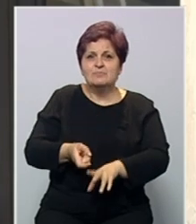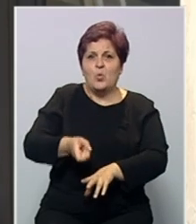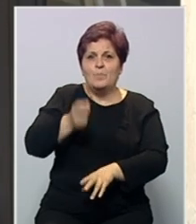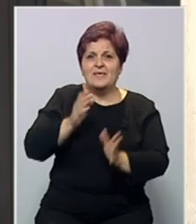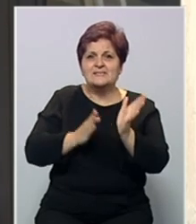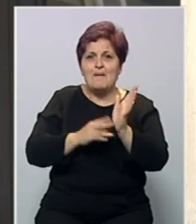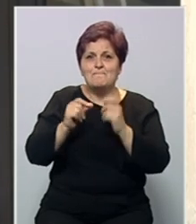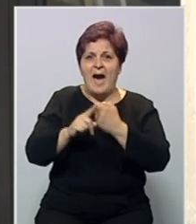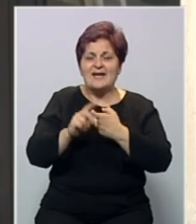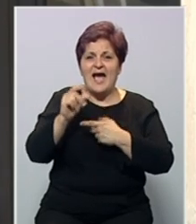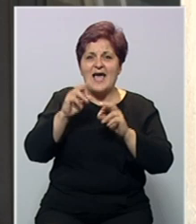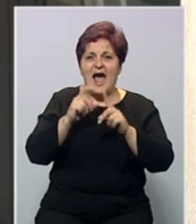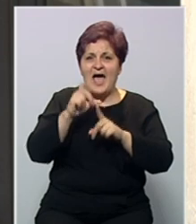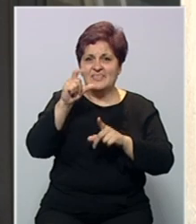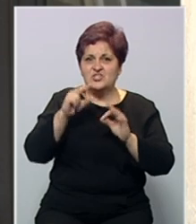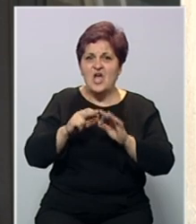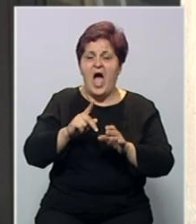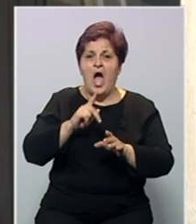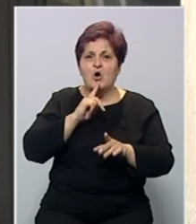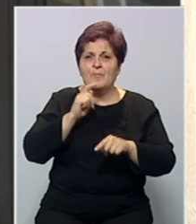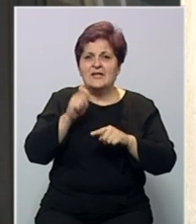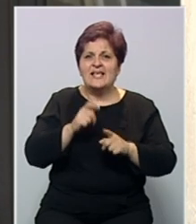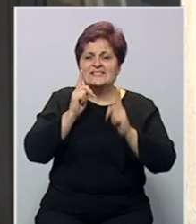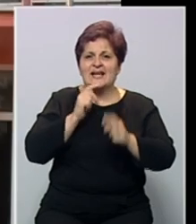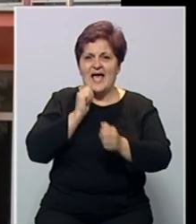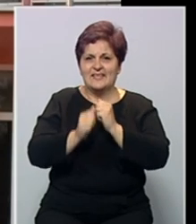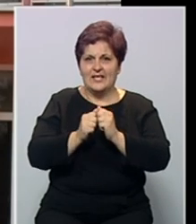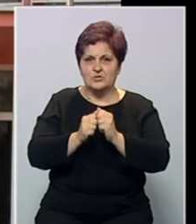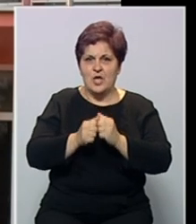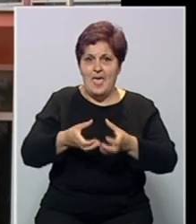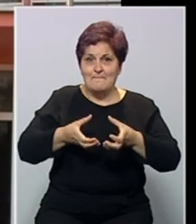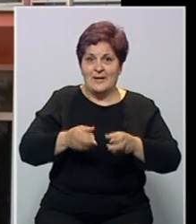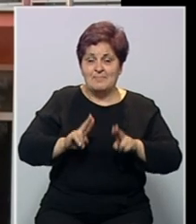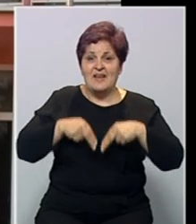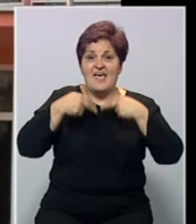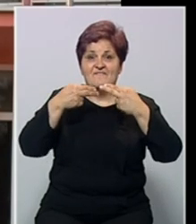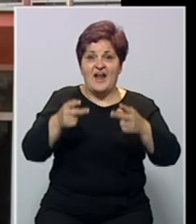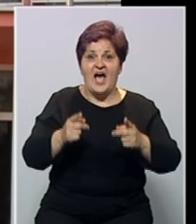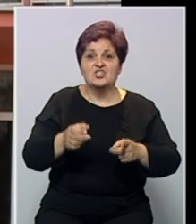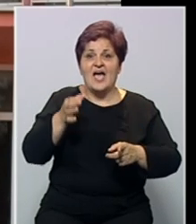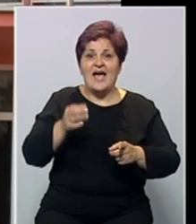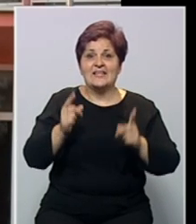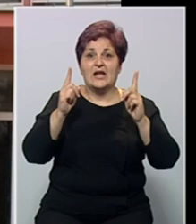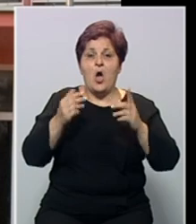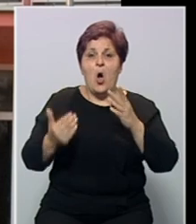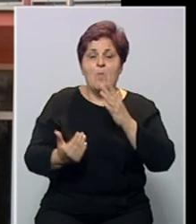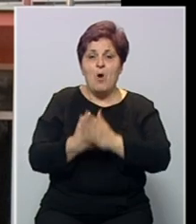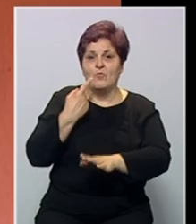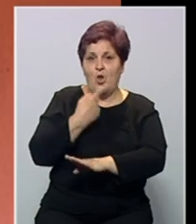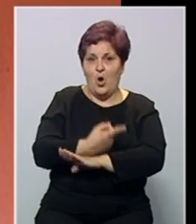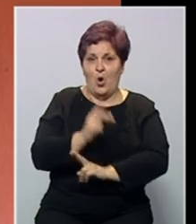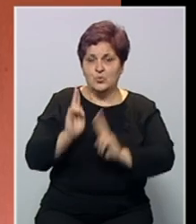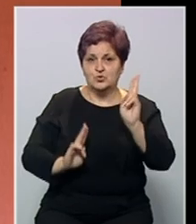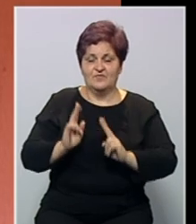za ubistvo Marka Radića, koji je bio osuđen za ratne zločine. Predmet je vraćen kantonalnom sudu na ponovno